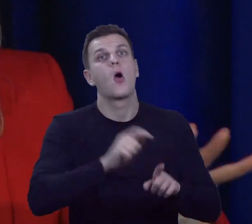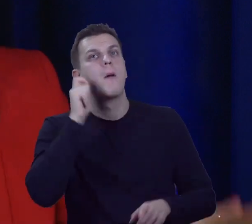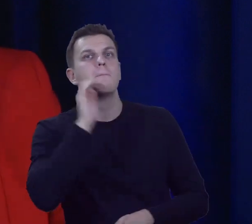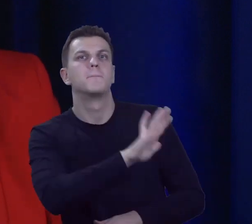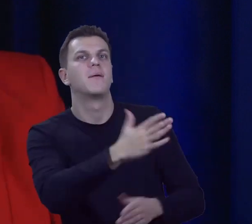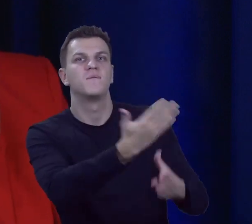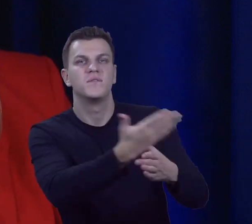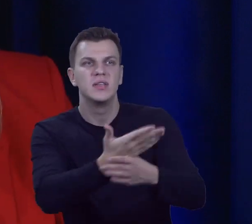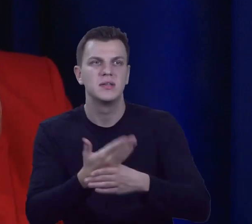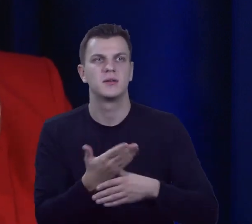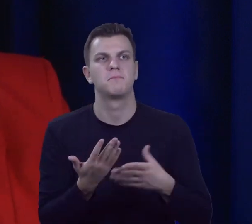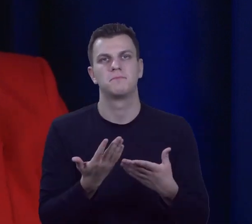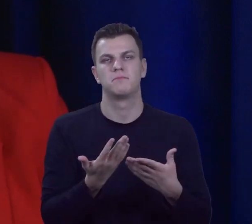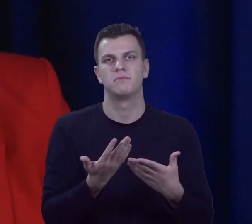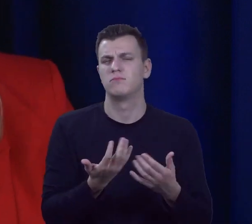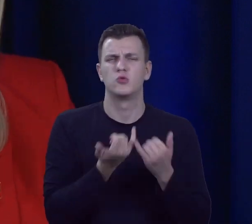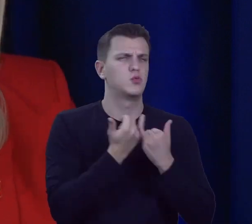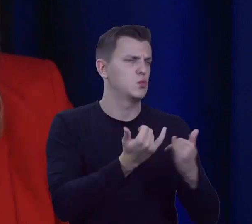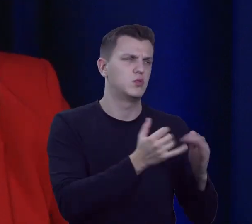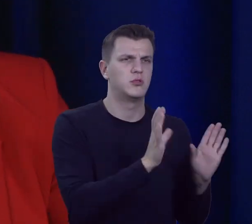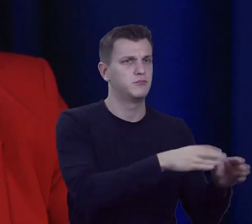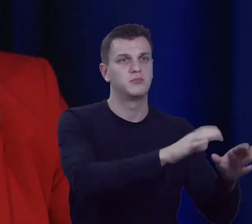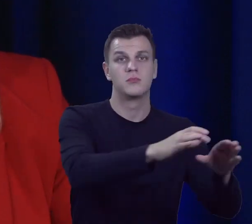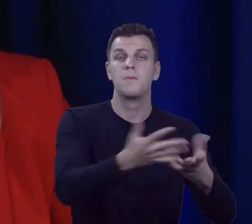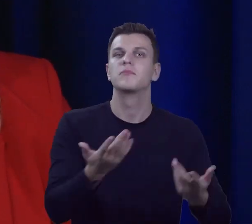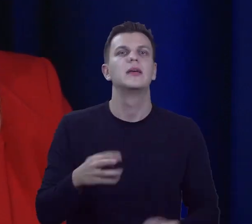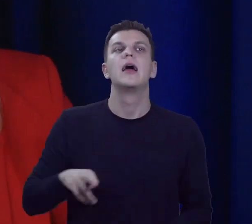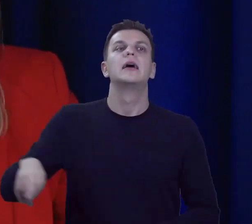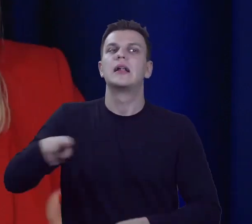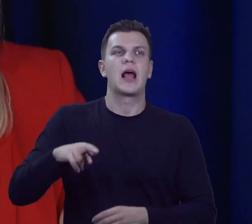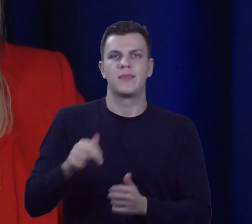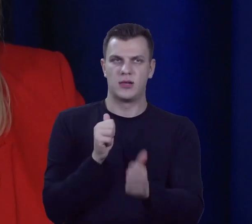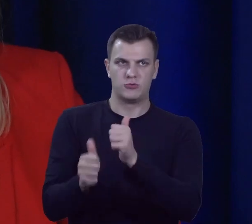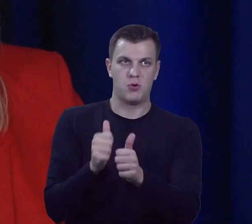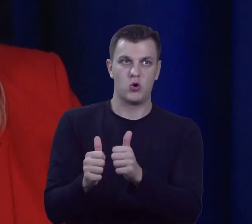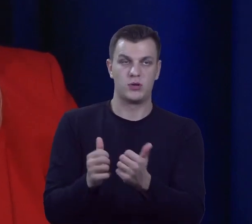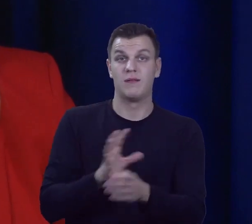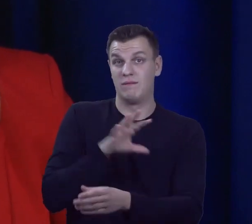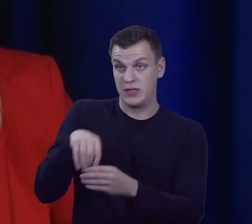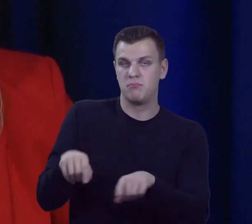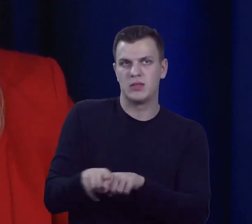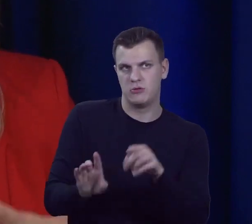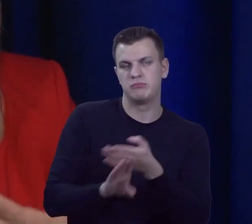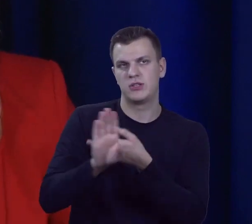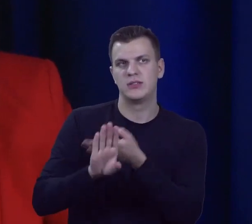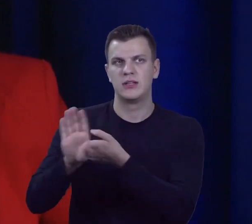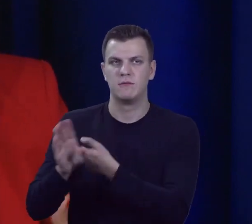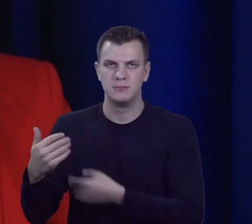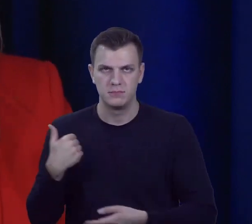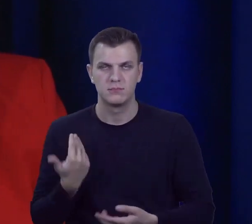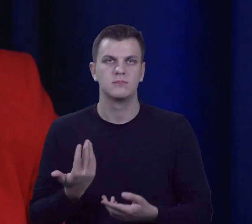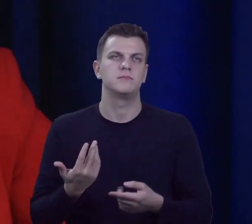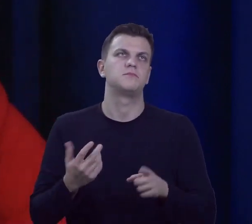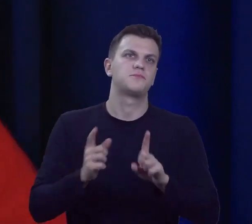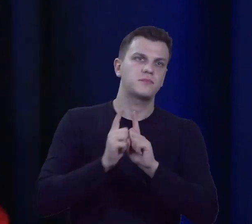różne przestrzenie reprezentujące. Rada Sportu, składająca się również przedstawicieli i nauczycieli,